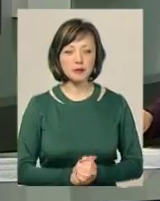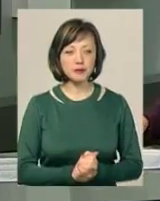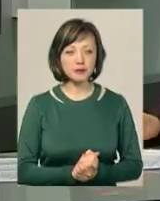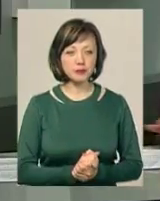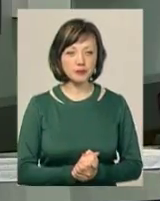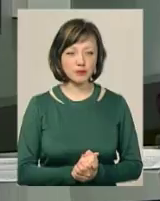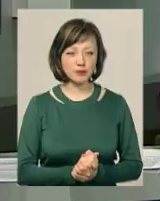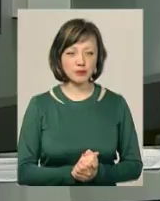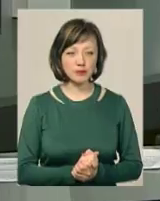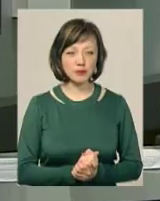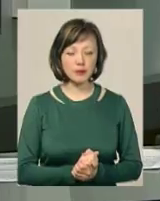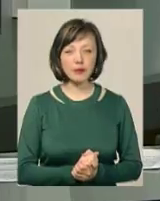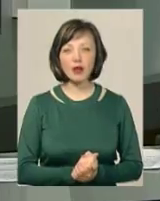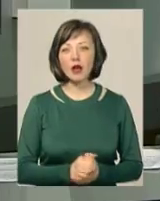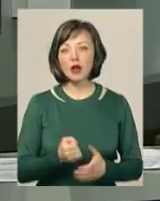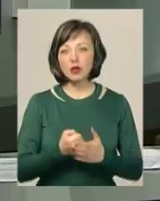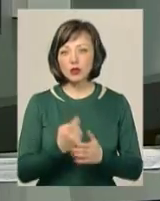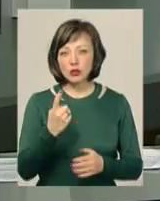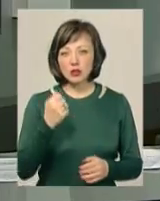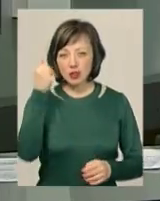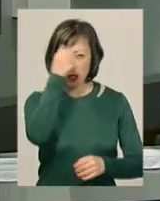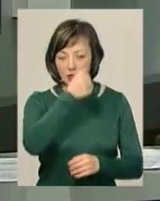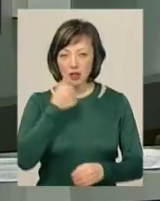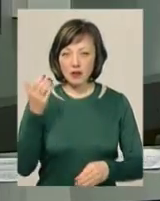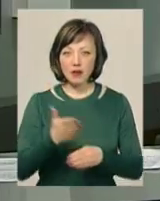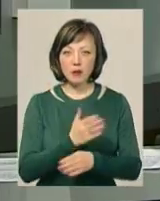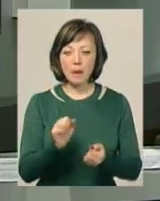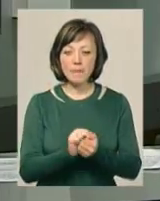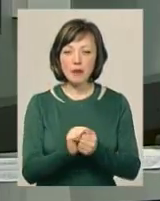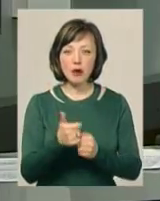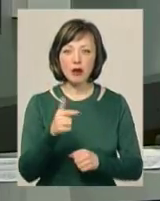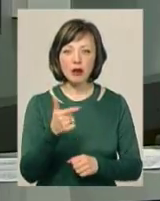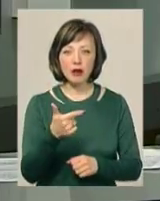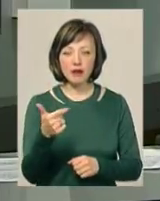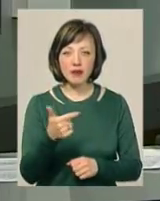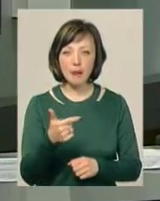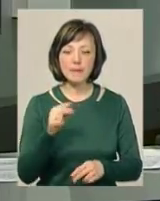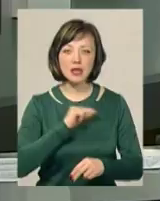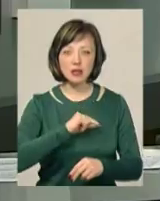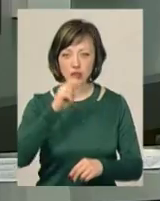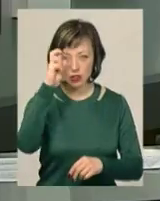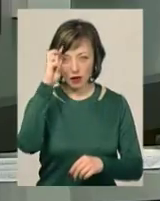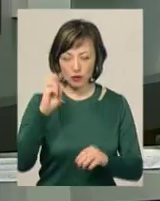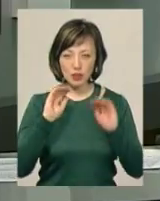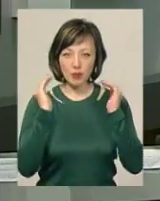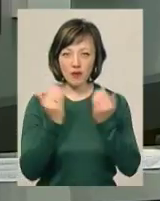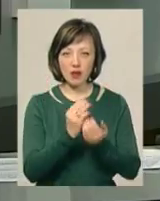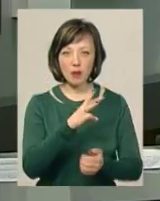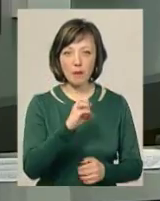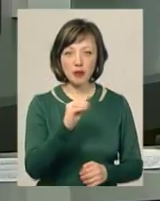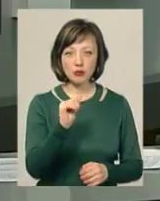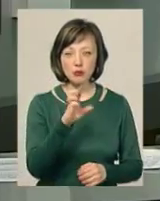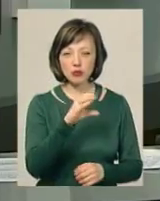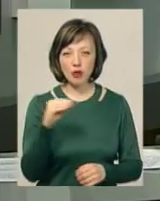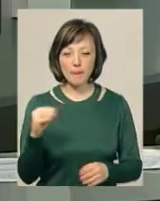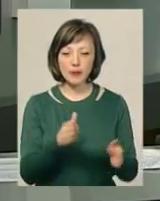До сторіччя випуску паперової гривні працівники Державного історико-культурного заповідника Межибіш підготували тематичну